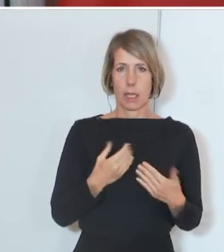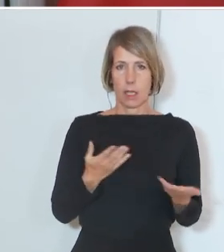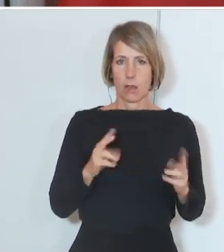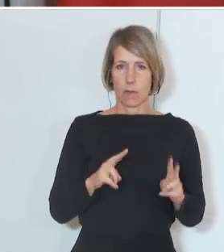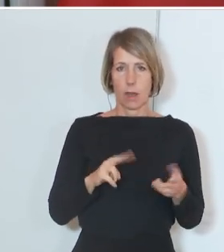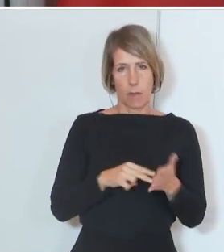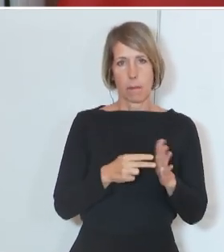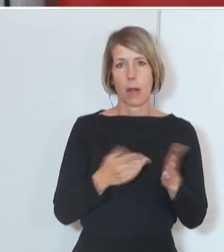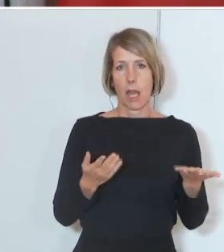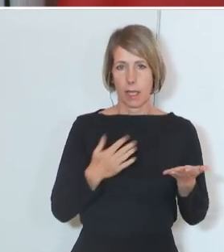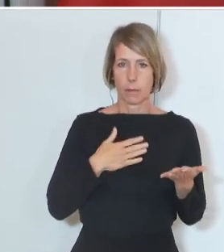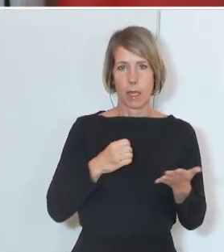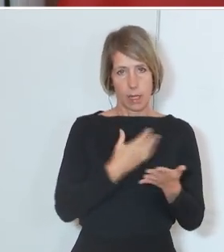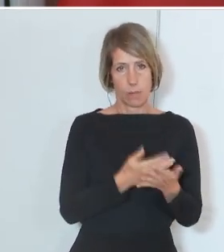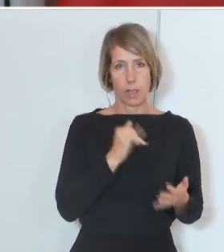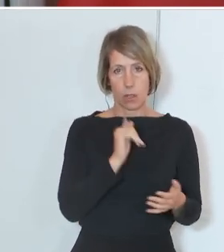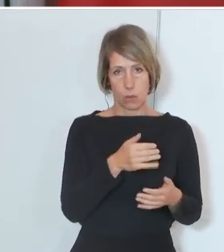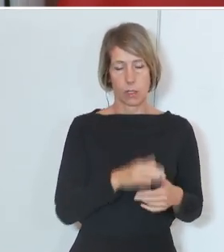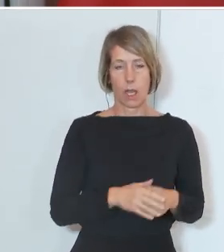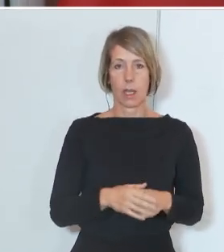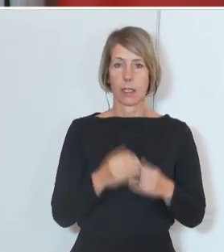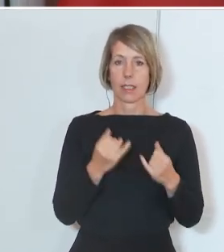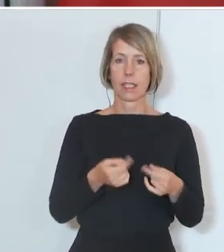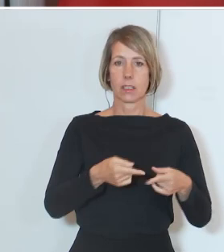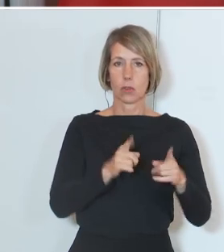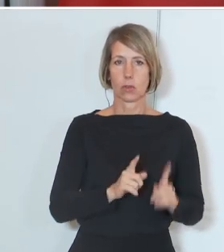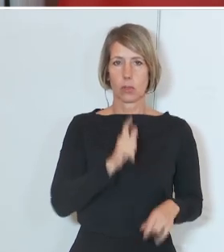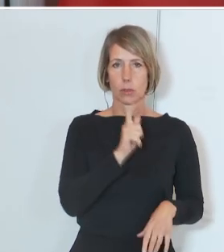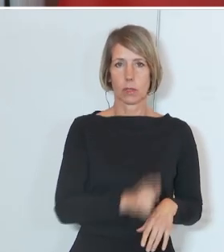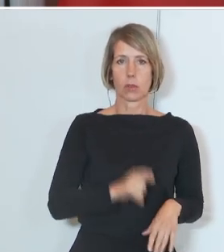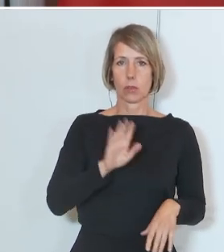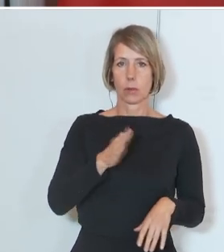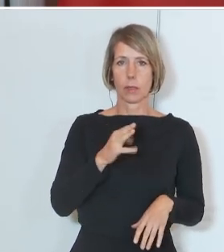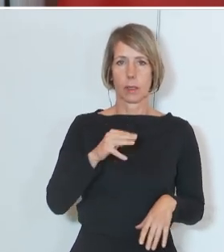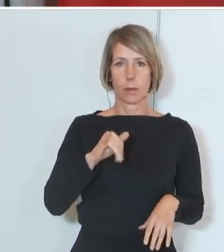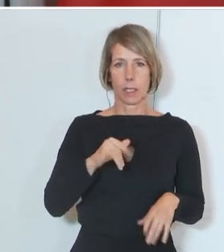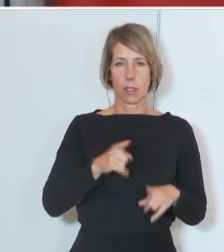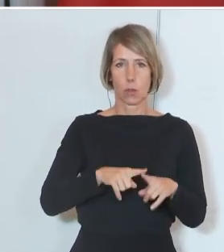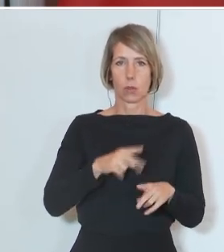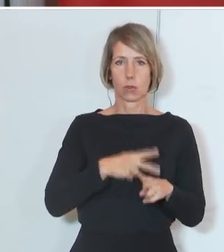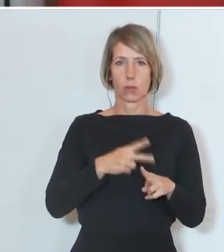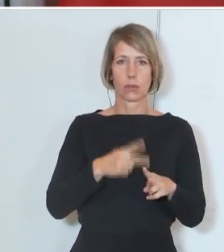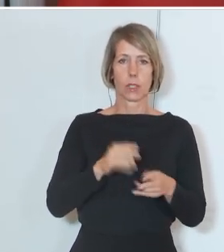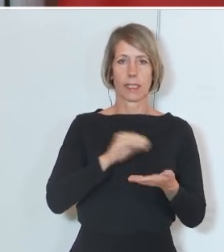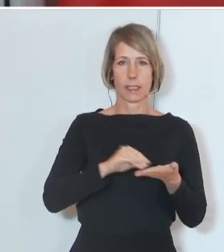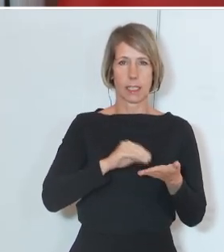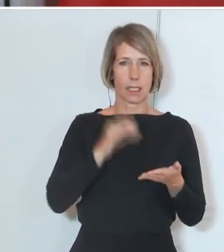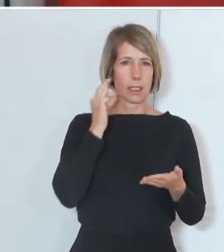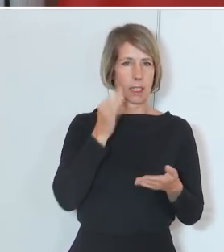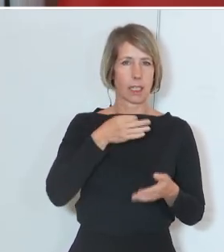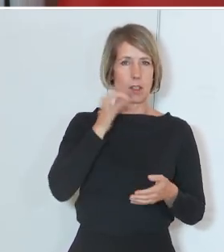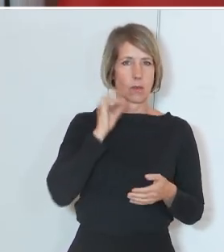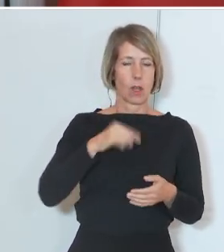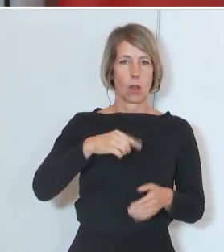Plan und da gibt es jetzt die Zuständigen im BMI und die zuständige Staatssekretärin, also Claudia Blackholm, die auch damit